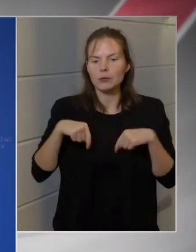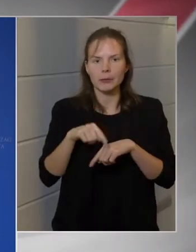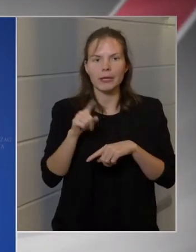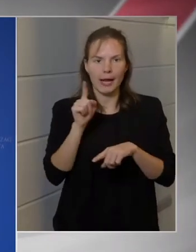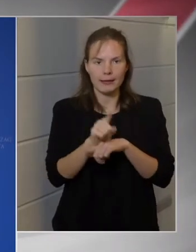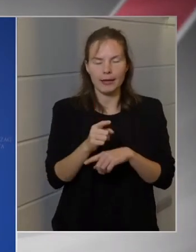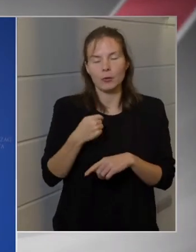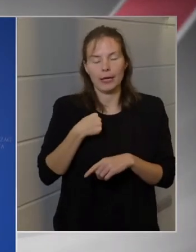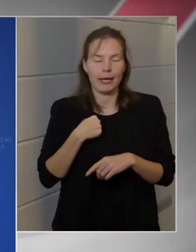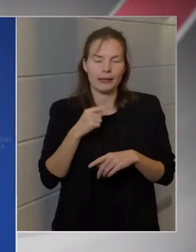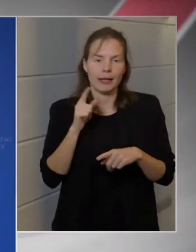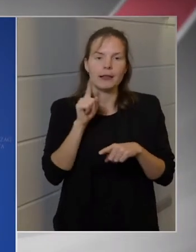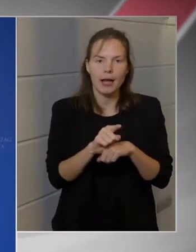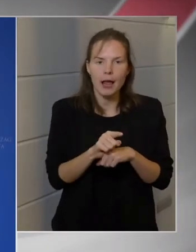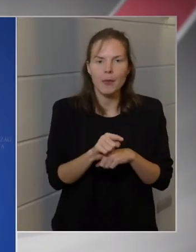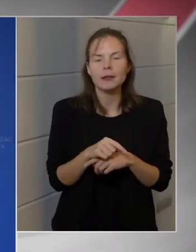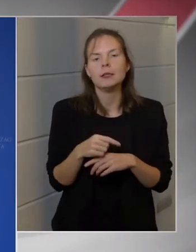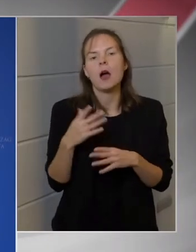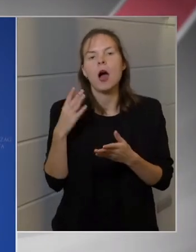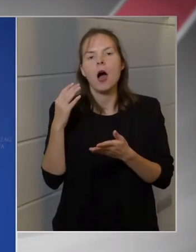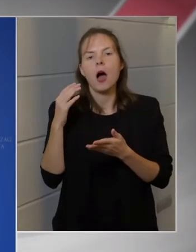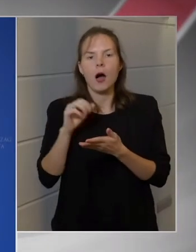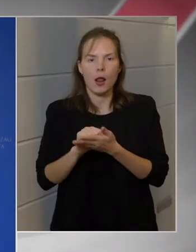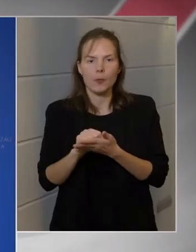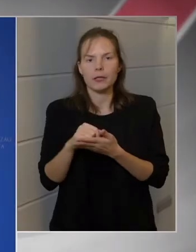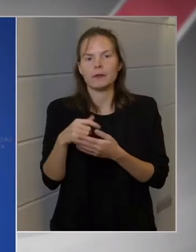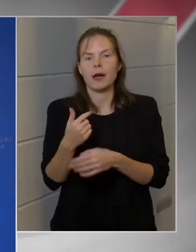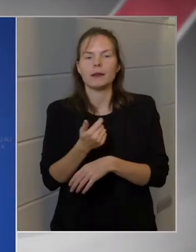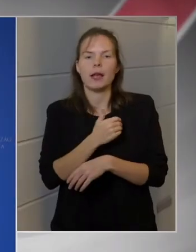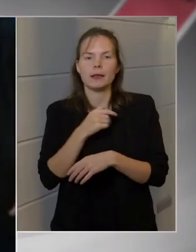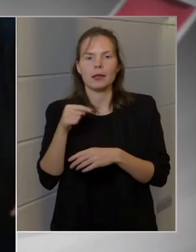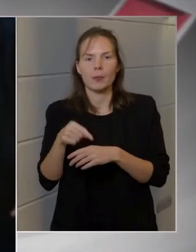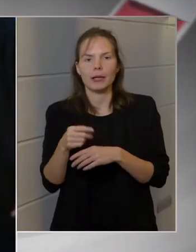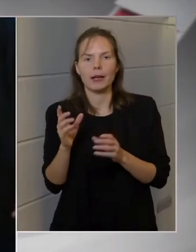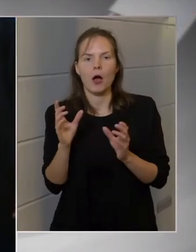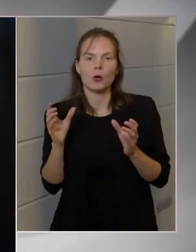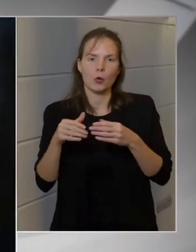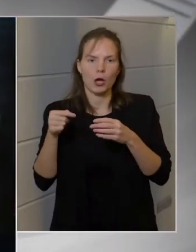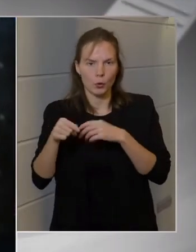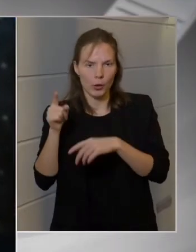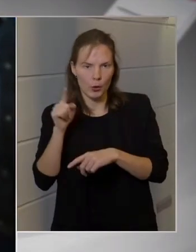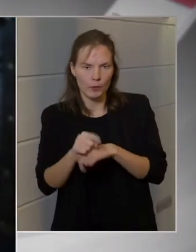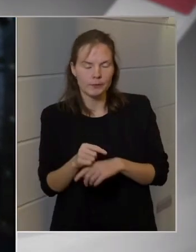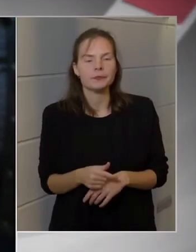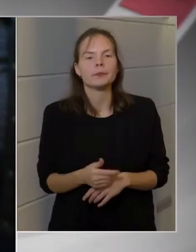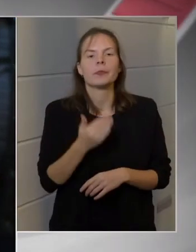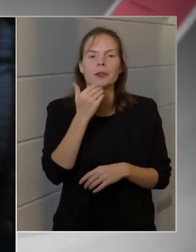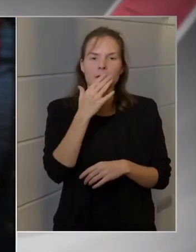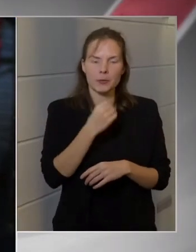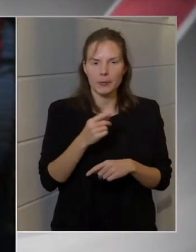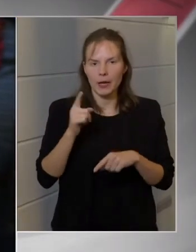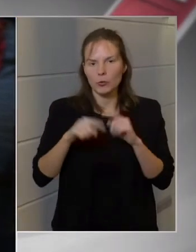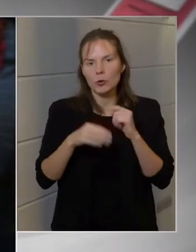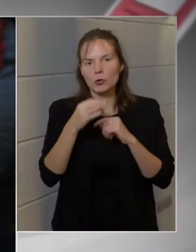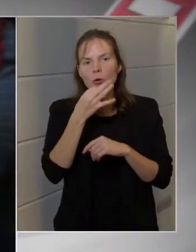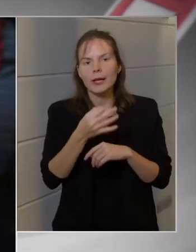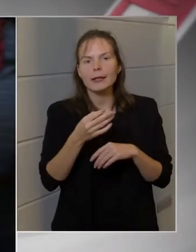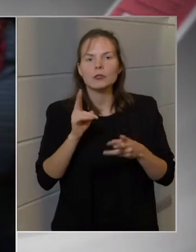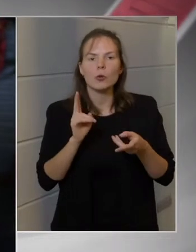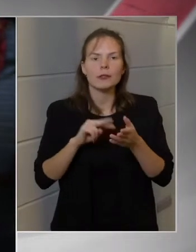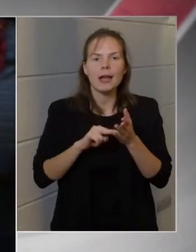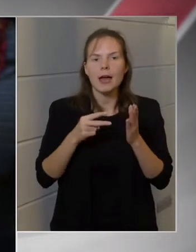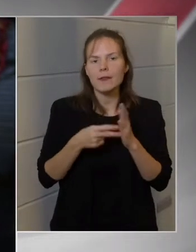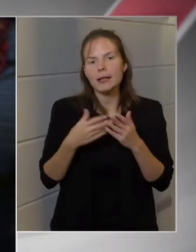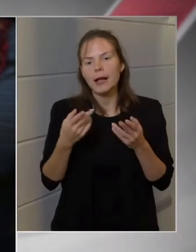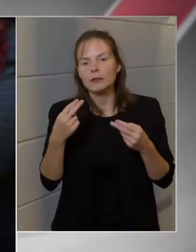rendelhetem el, az alapítványegyetemnél pedig a kuratórium. Köszönöm szépen. Az utolsó kérdésem az lenne, hogy terveznek-e további olyan